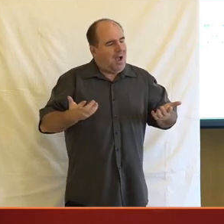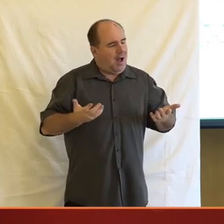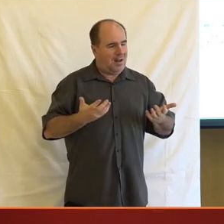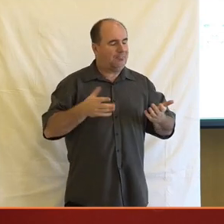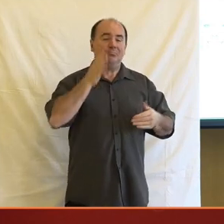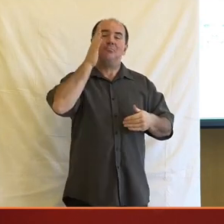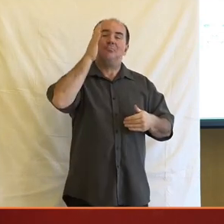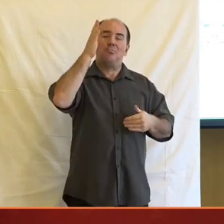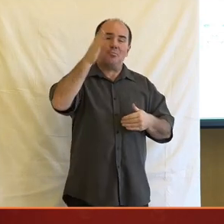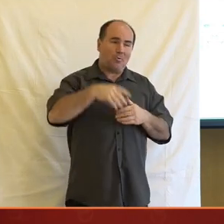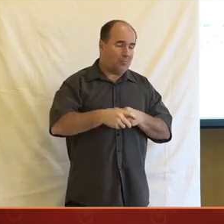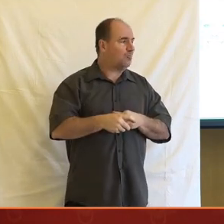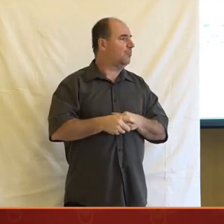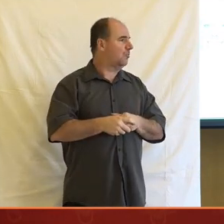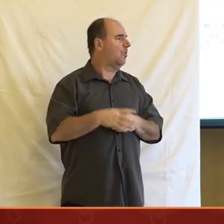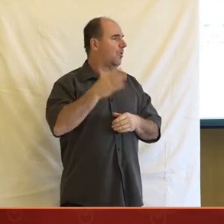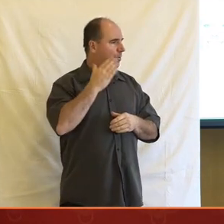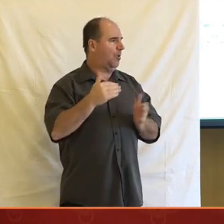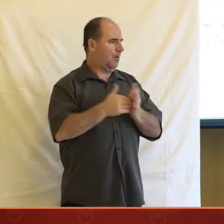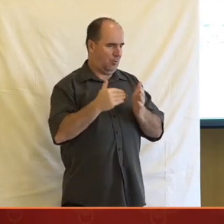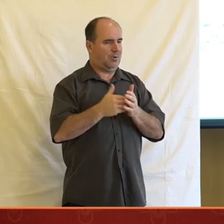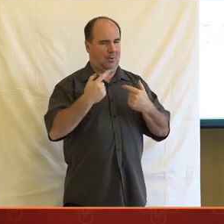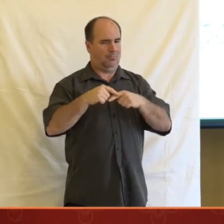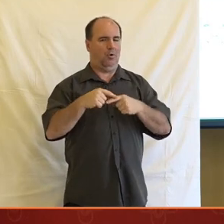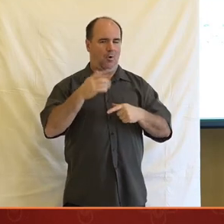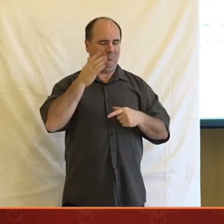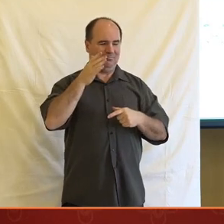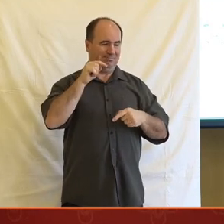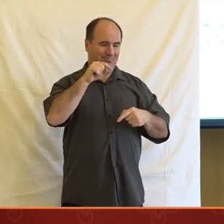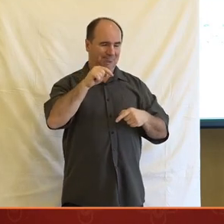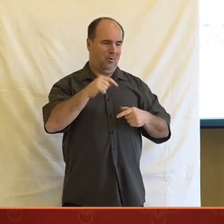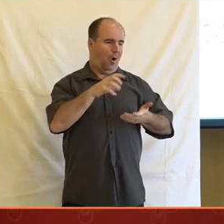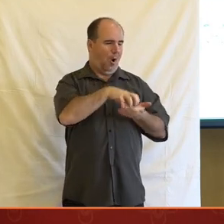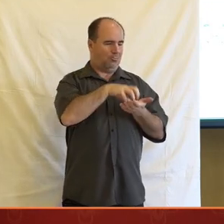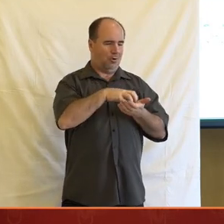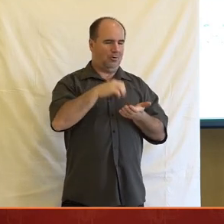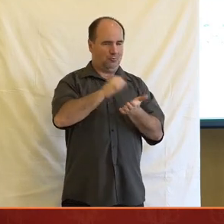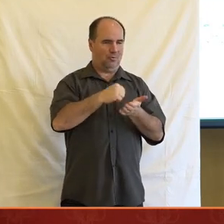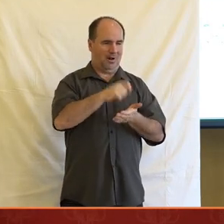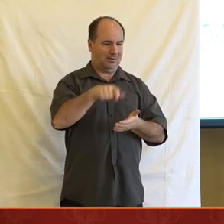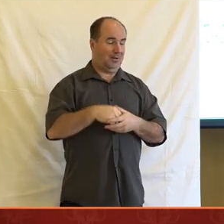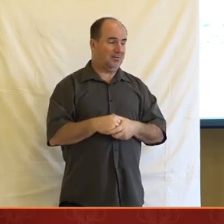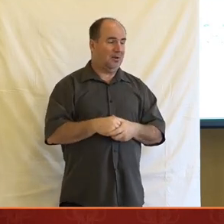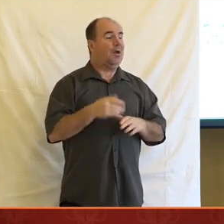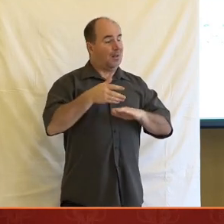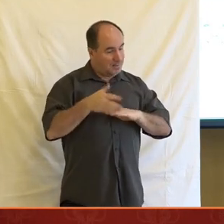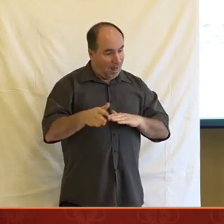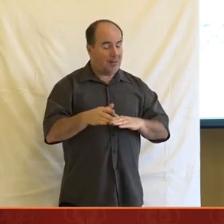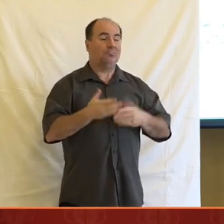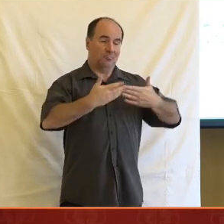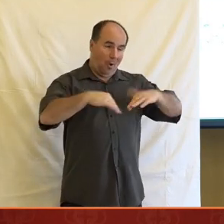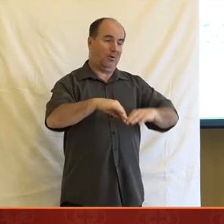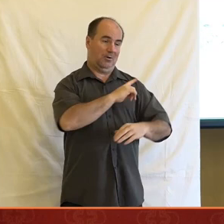potřebovat, aby ten obor byl vlastně schopnej fungovat. Další z těch věcí bude typicky ochrana soukromí, která nás